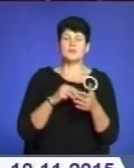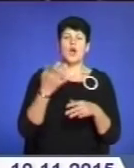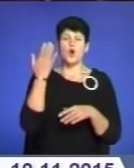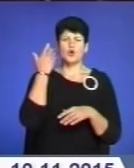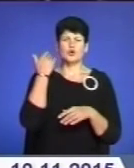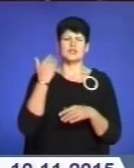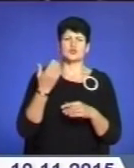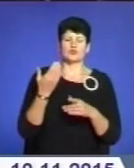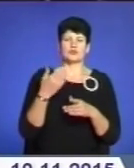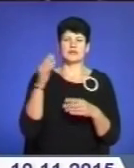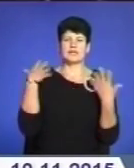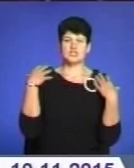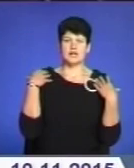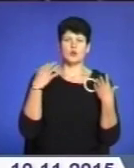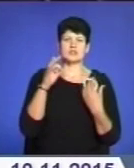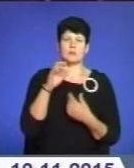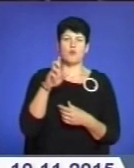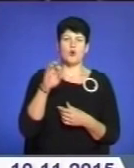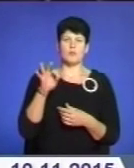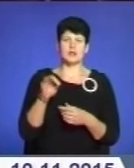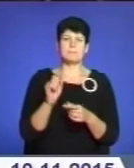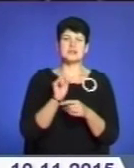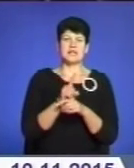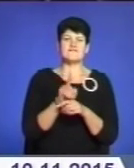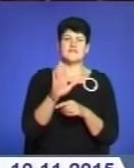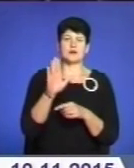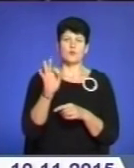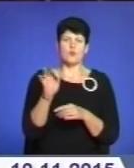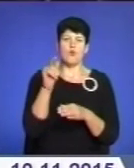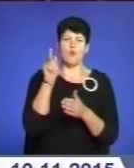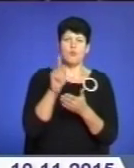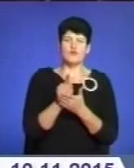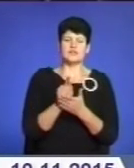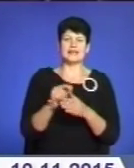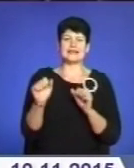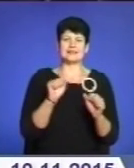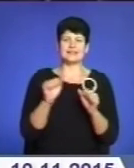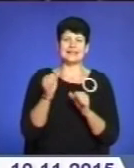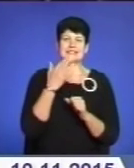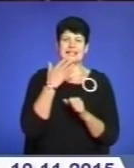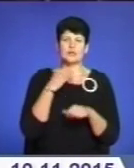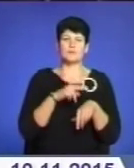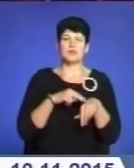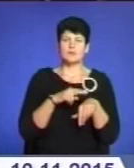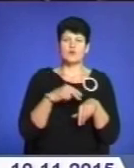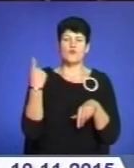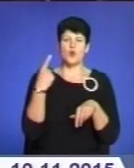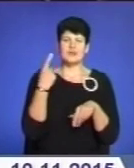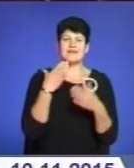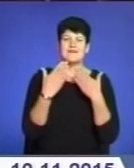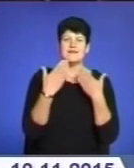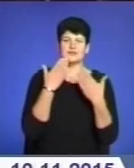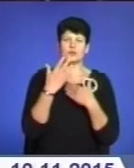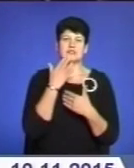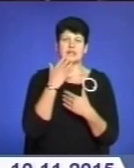в області Олександра Богомола призначили виконувачем обов'язків керівника Національної поліції України в області та радником голови Національної поліції